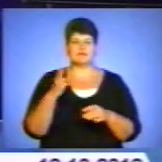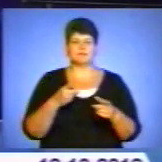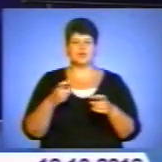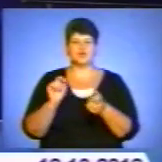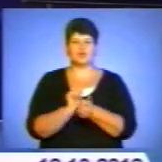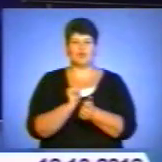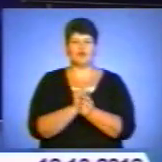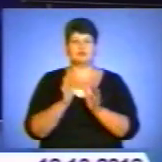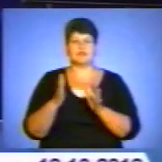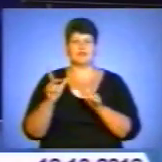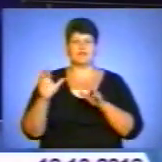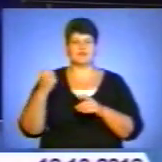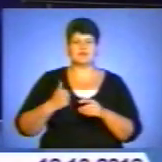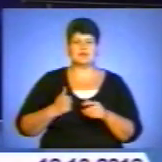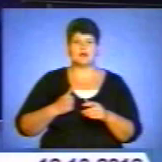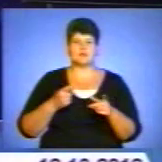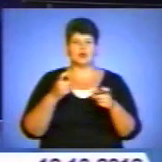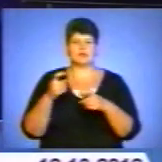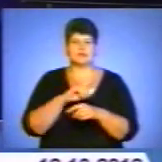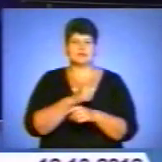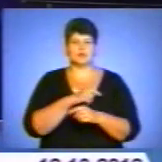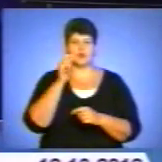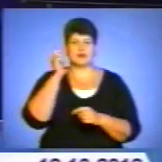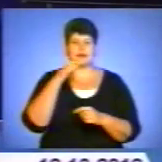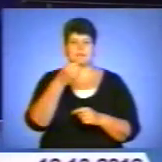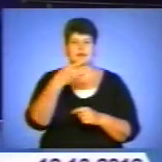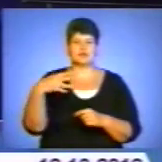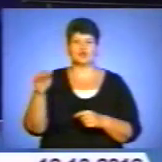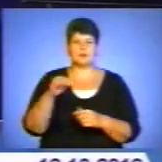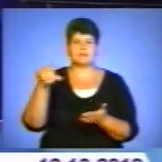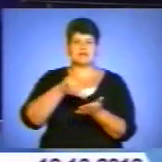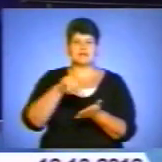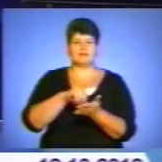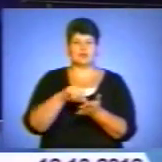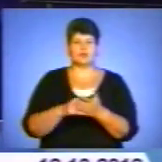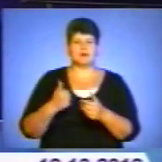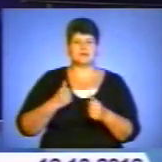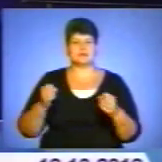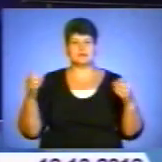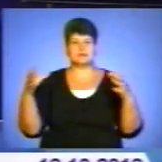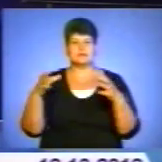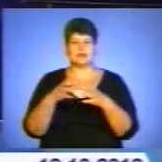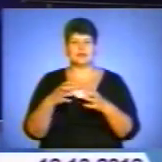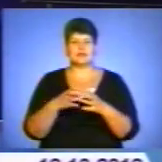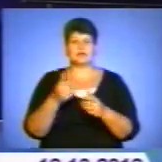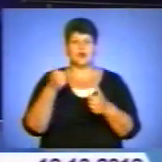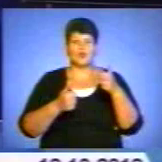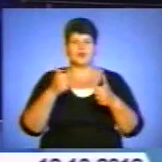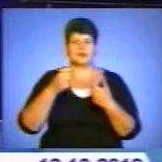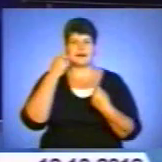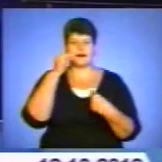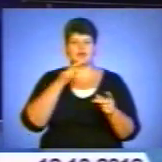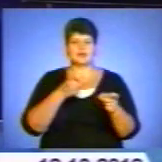сухопутних військ Збройних сил України. А 15 жовтня представлятимуть армійське з'єднання у конкурсі на кращу